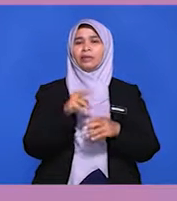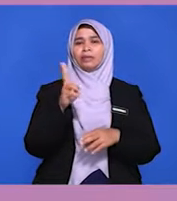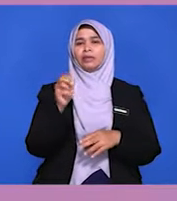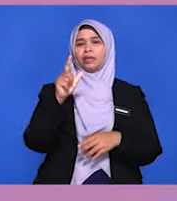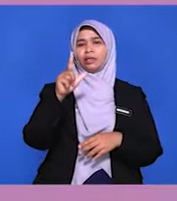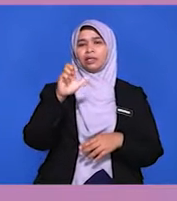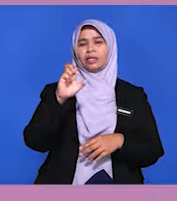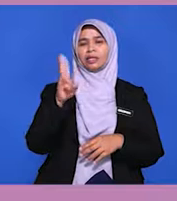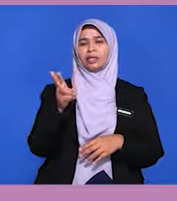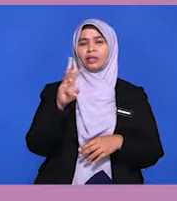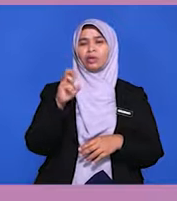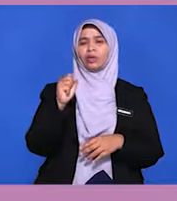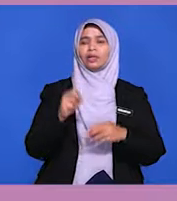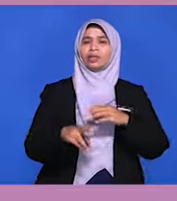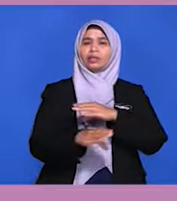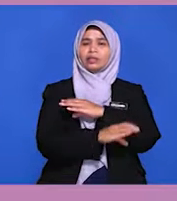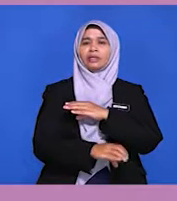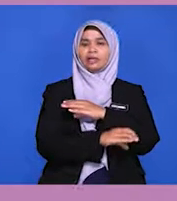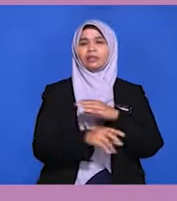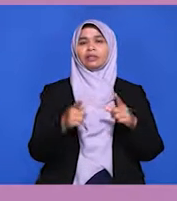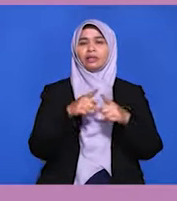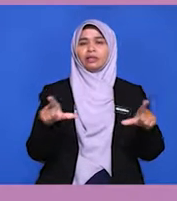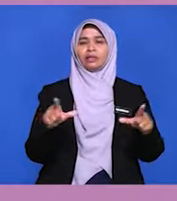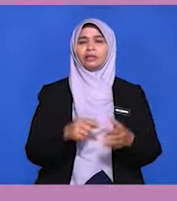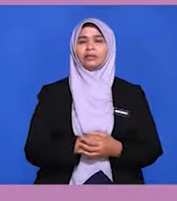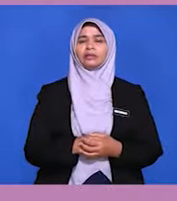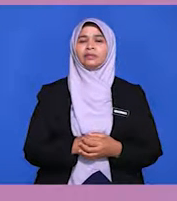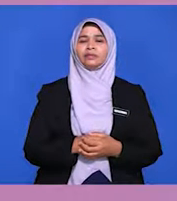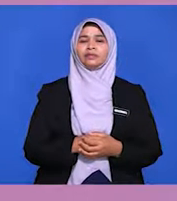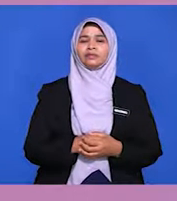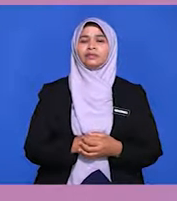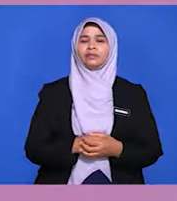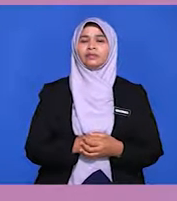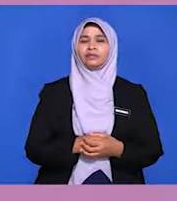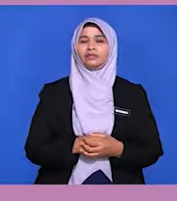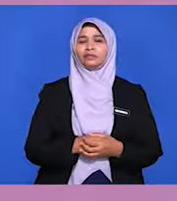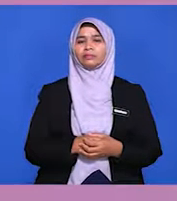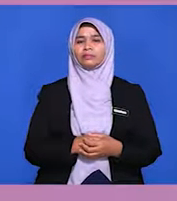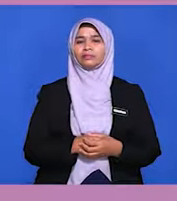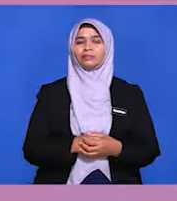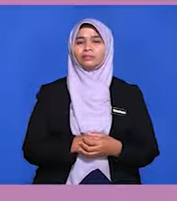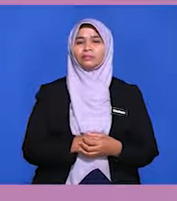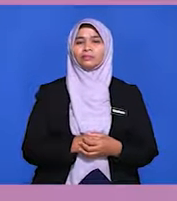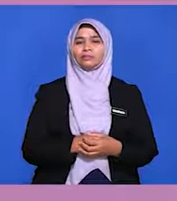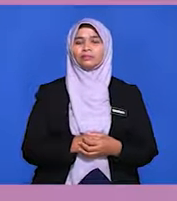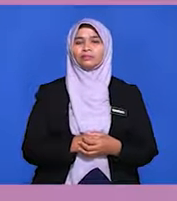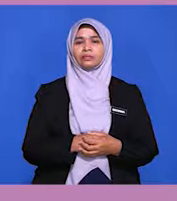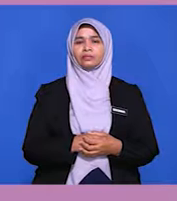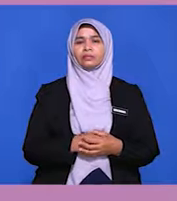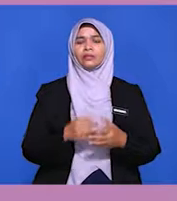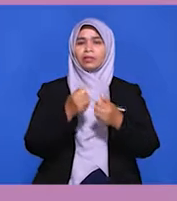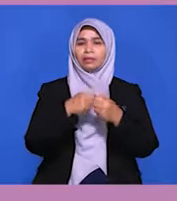lain. Malaysia mendukung prinsip penyelesaian sengketa dan kewujudan bersama secara aman